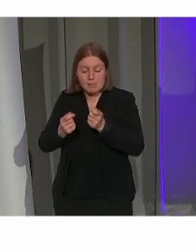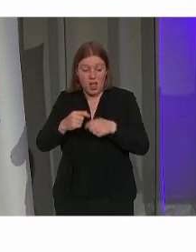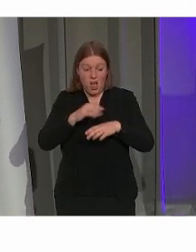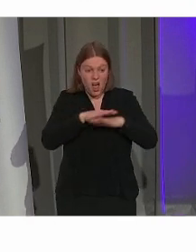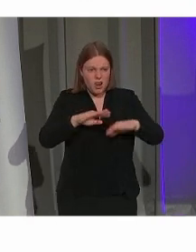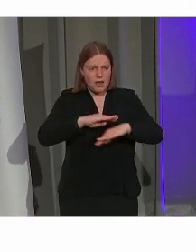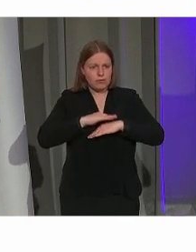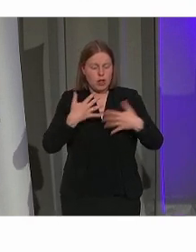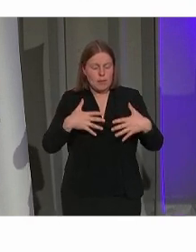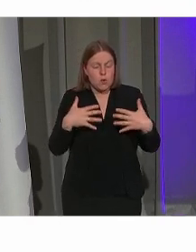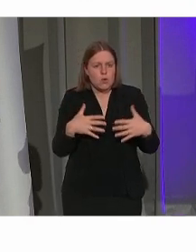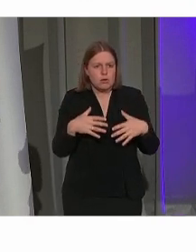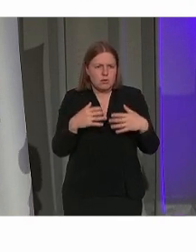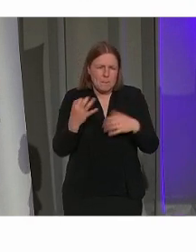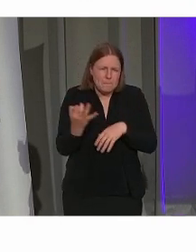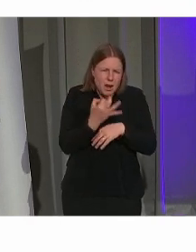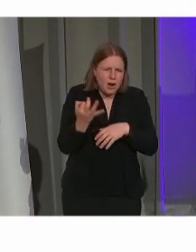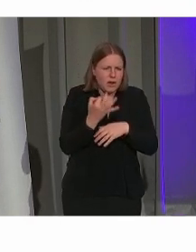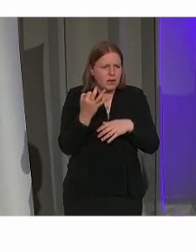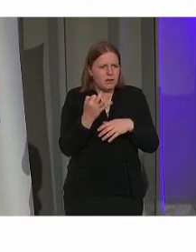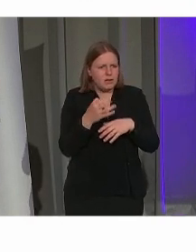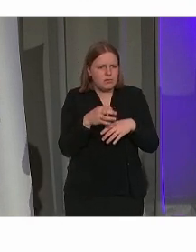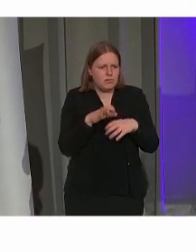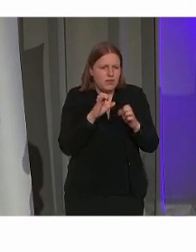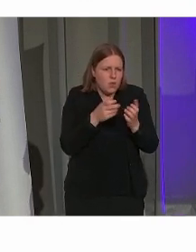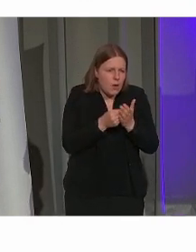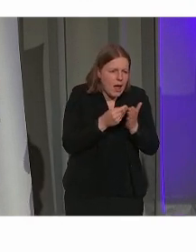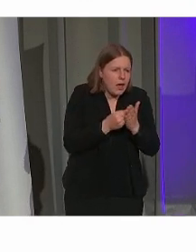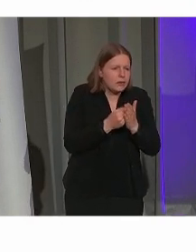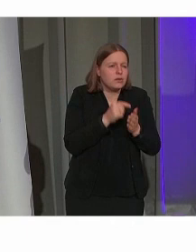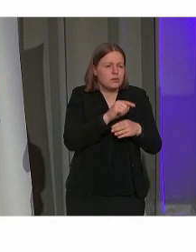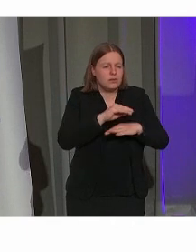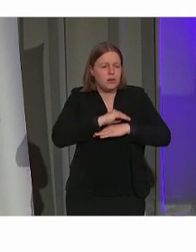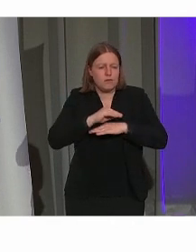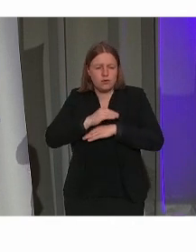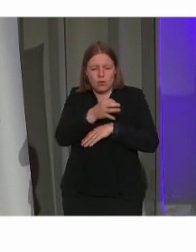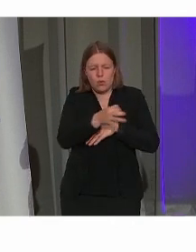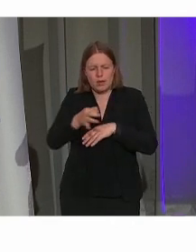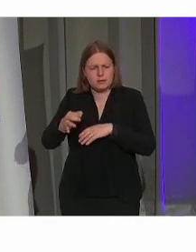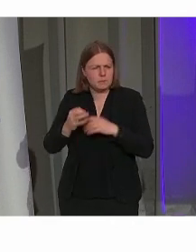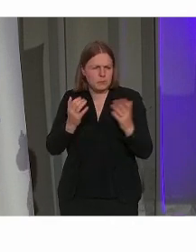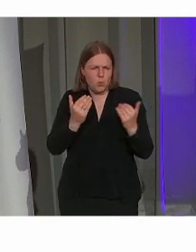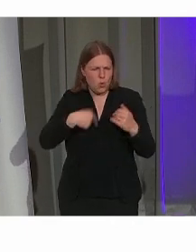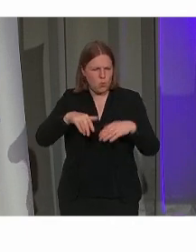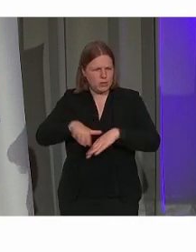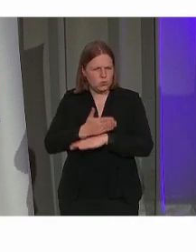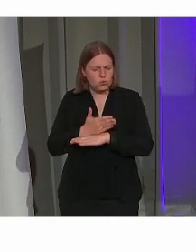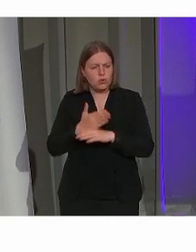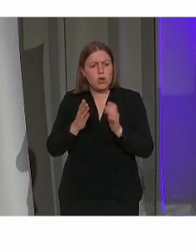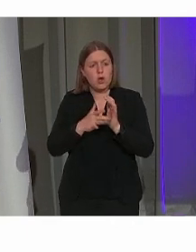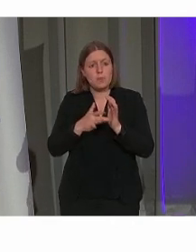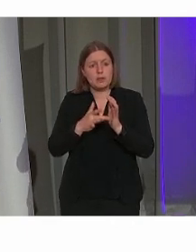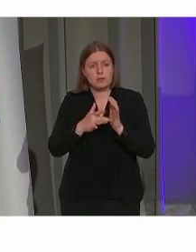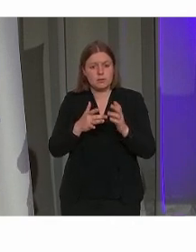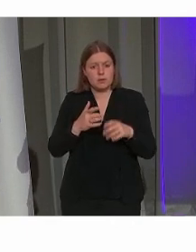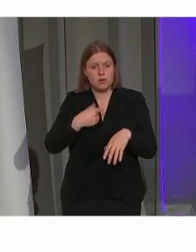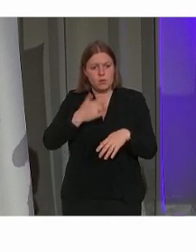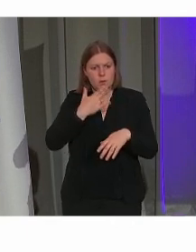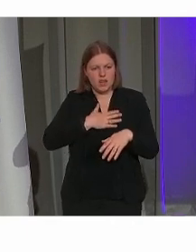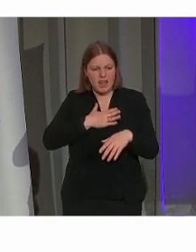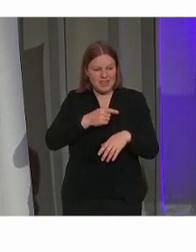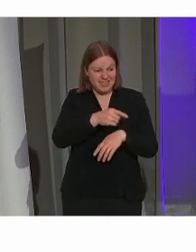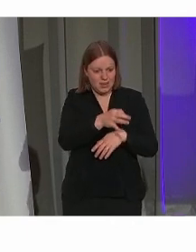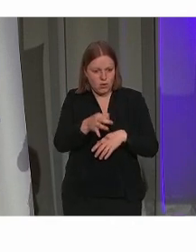erfgoedlocaties, iconische erfgoedcities. En waarom doen we dat? Omdat we die locaties op de best